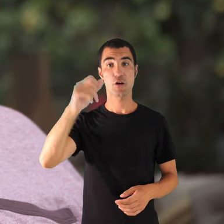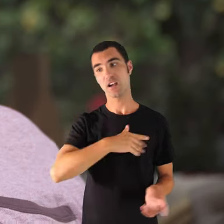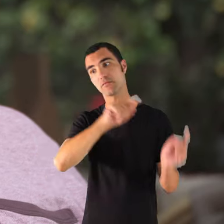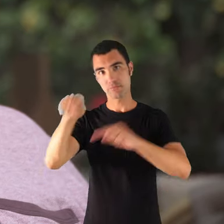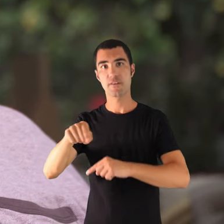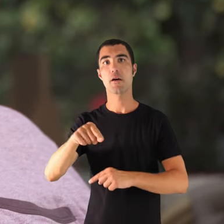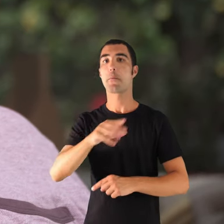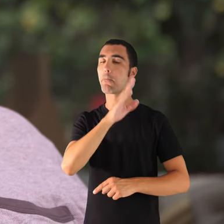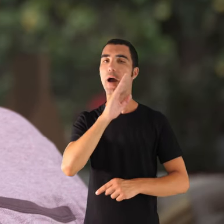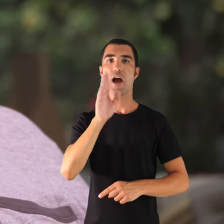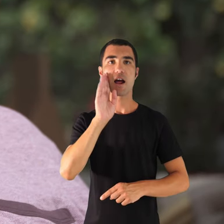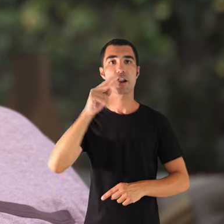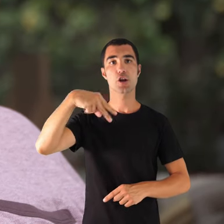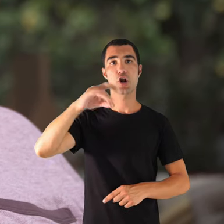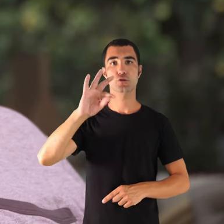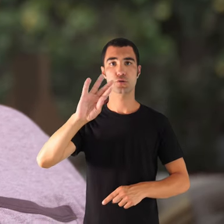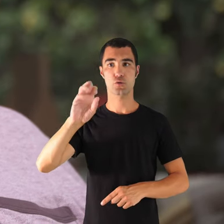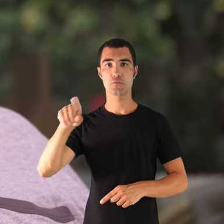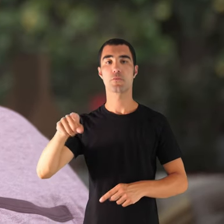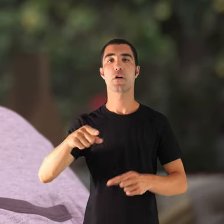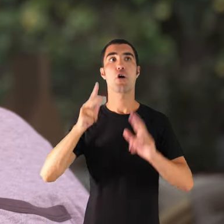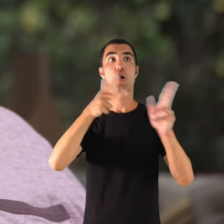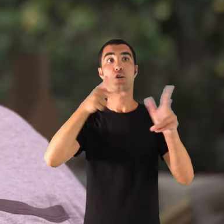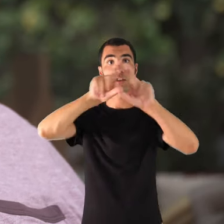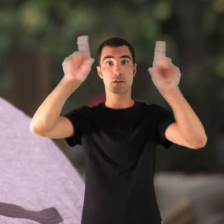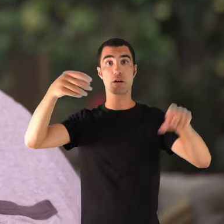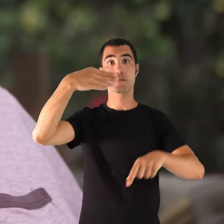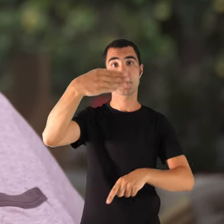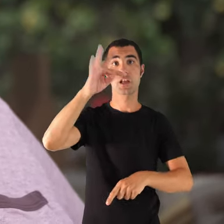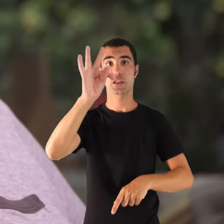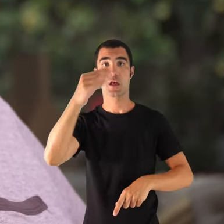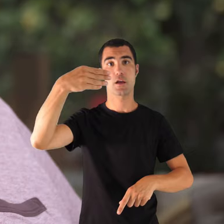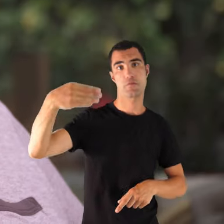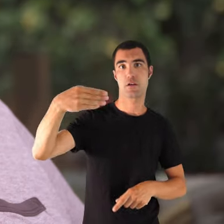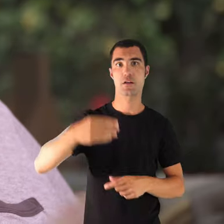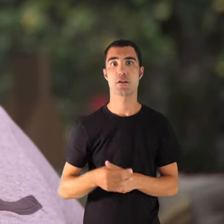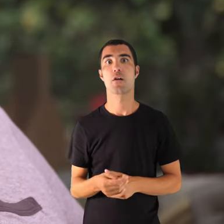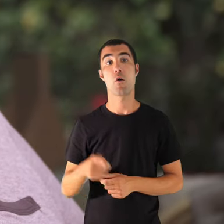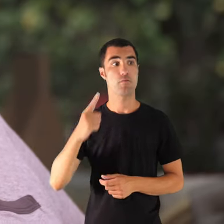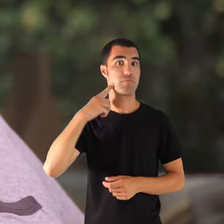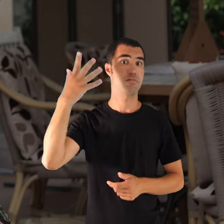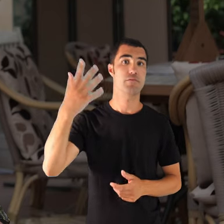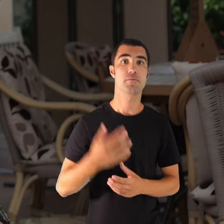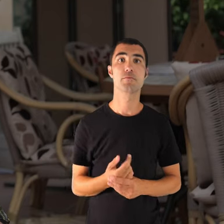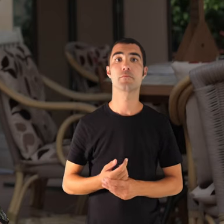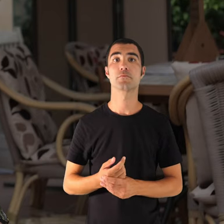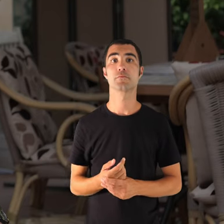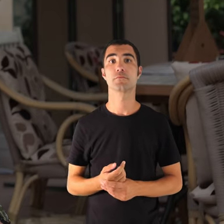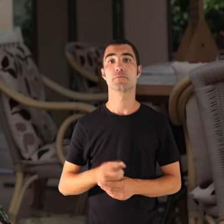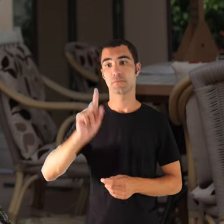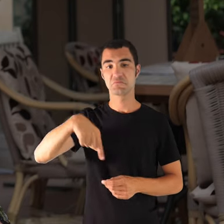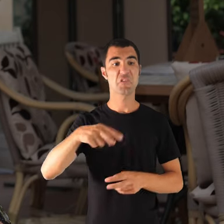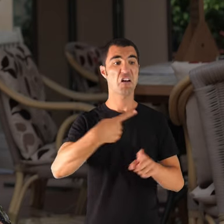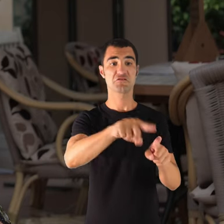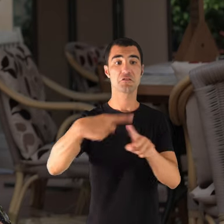nostre, i no sa companyia Btb, el flamen turístic en bon, estava tot això. I després ses